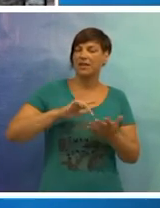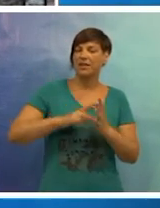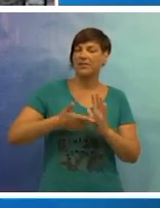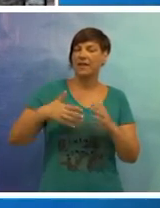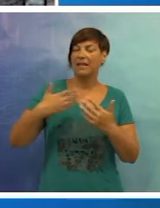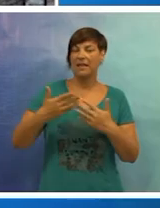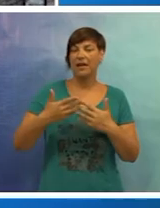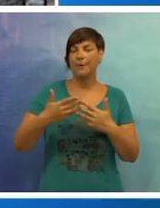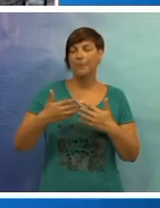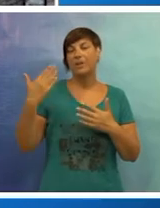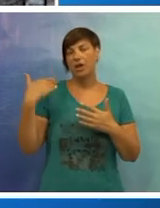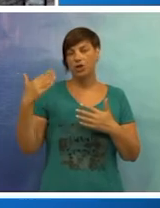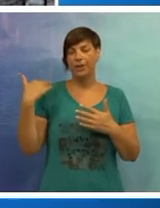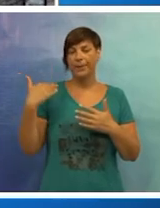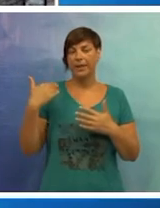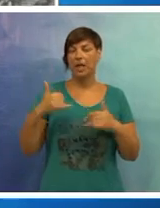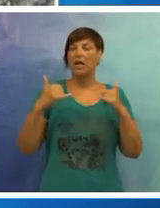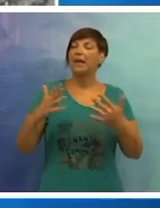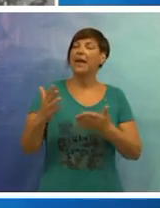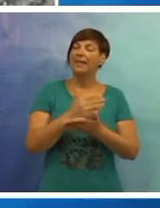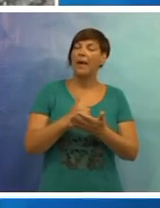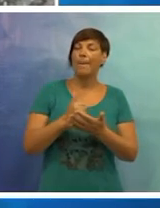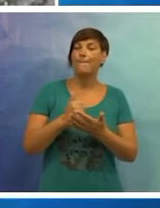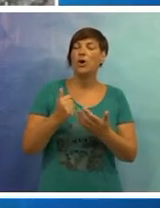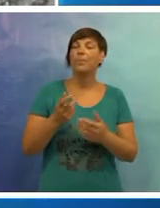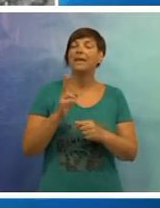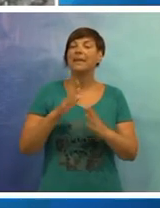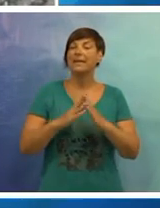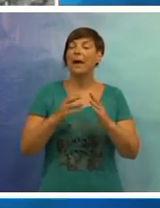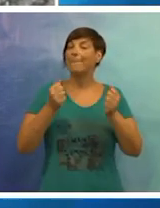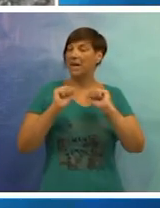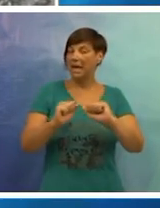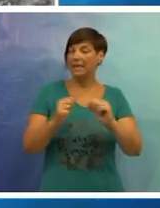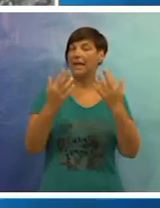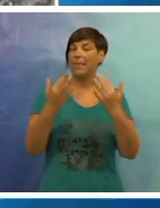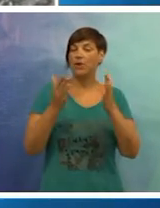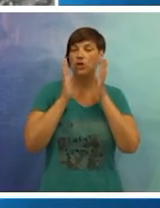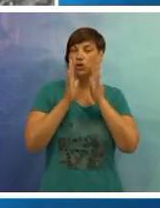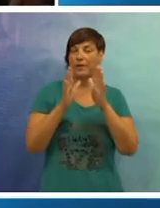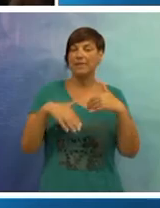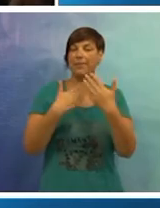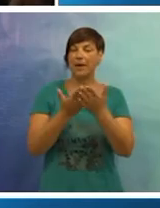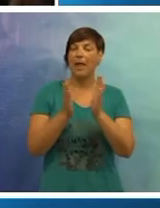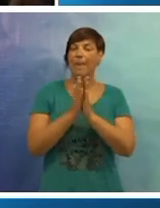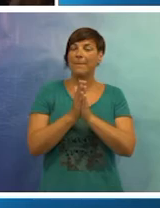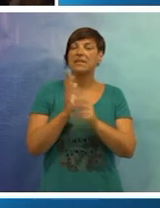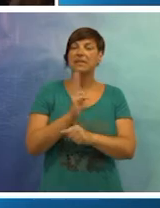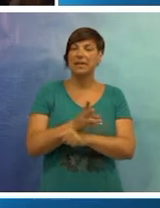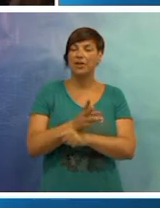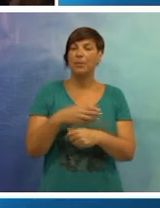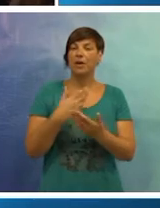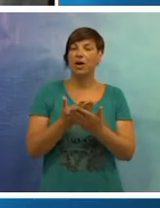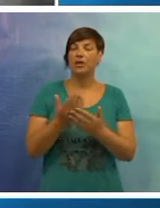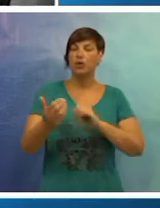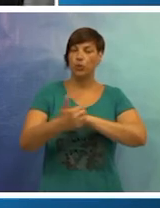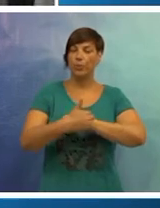vratilo sve ono natrag kao što je bilo. Na dan pobjede domovinske zahvalnosti i dan branitelja brojni su vjernici prisustovali misi